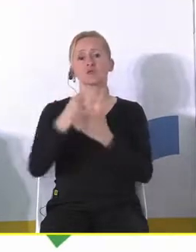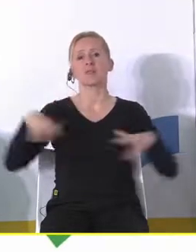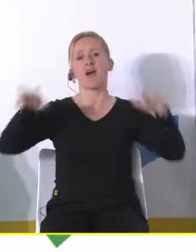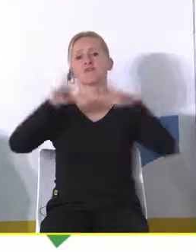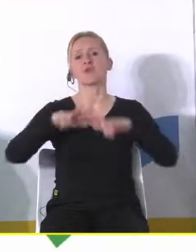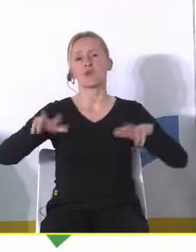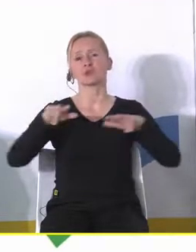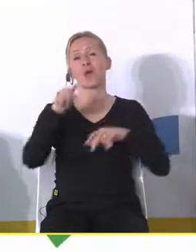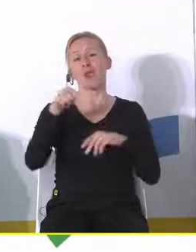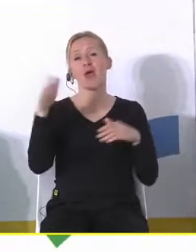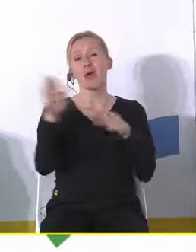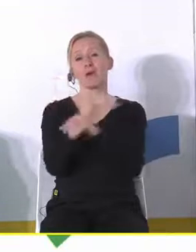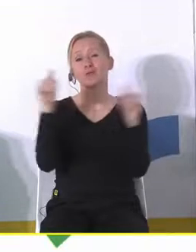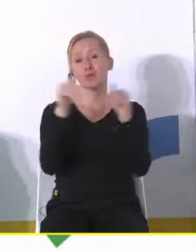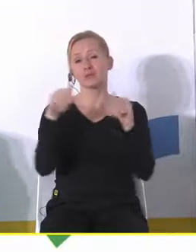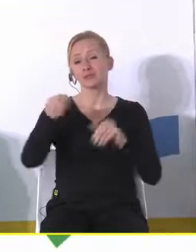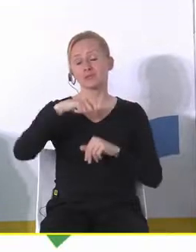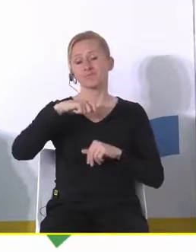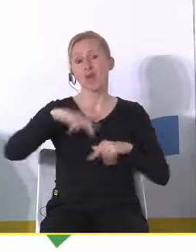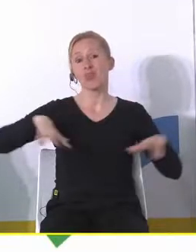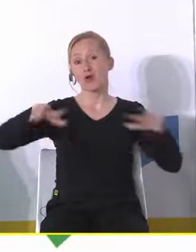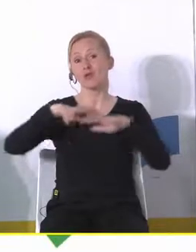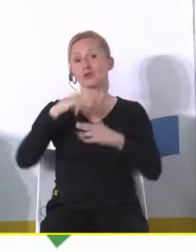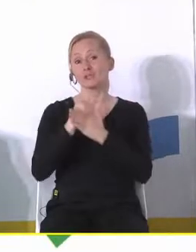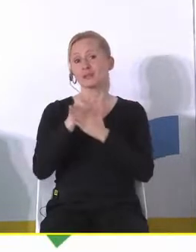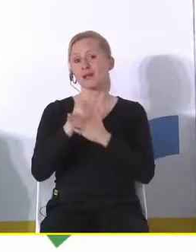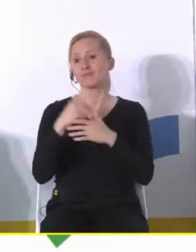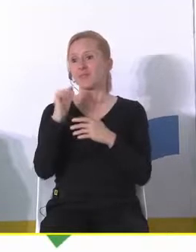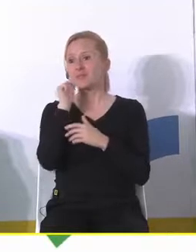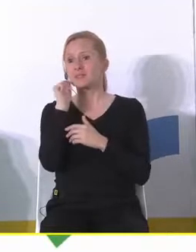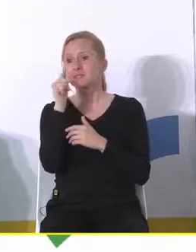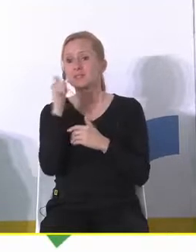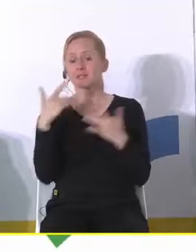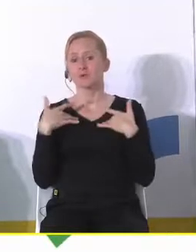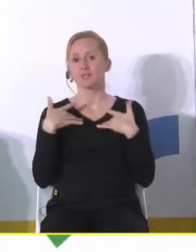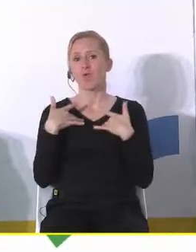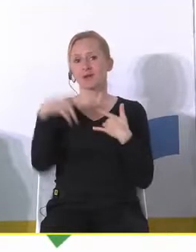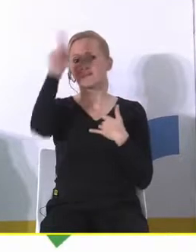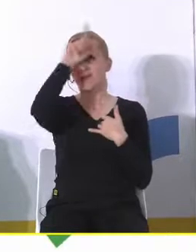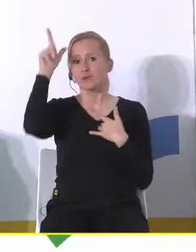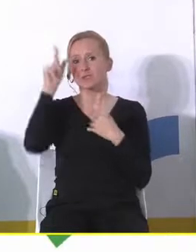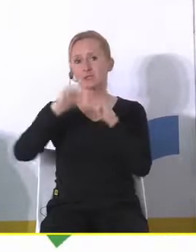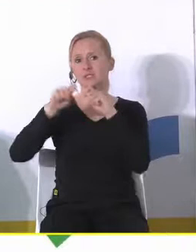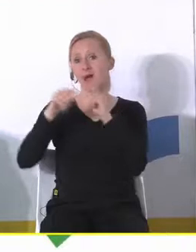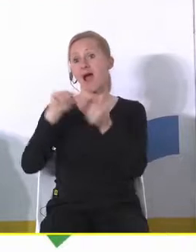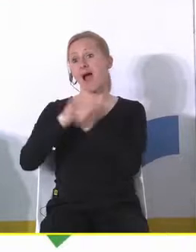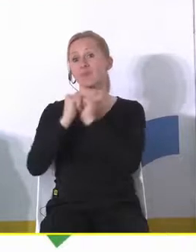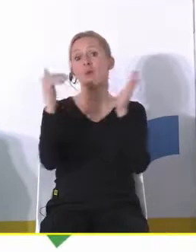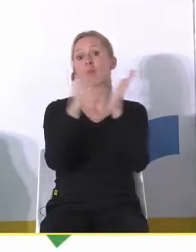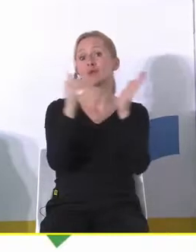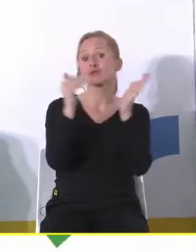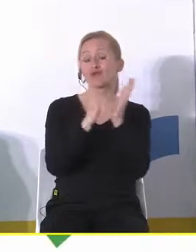taki pełnomocnik mógłby monitorować czy to bieżącą sytuację demograficzną czy też potrzeby